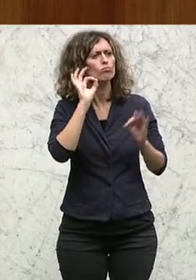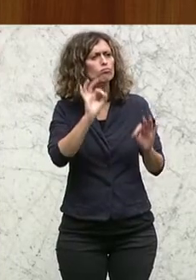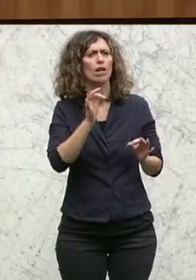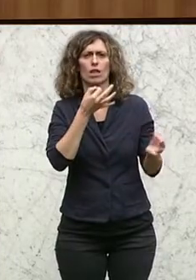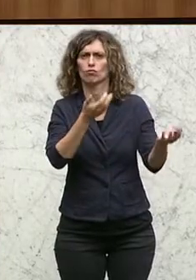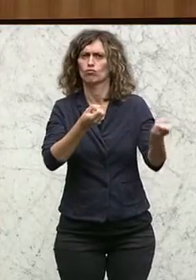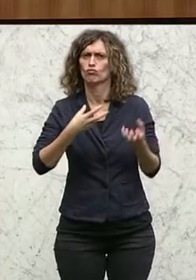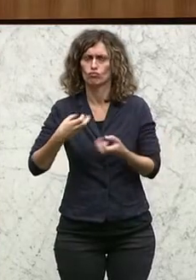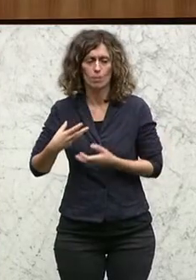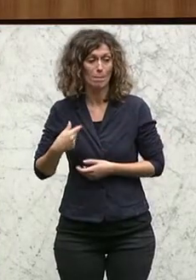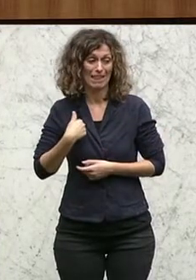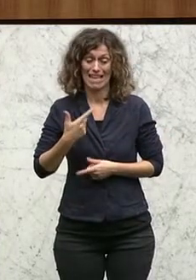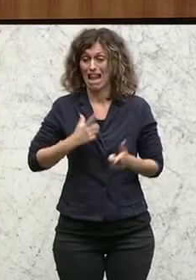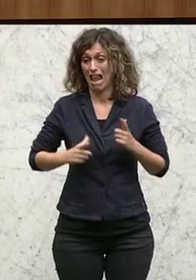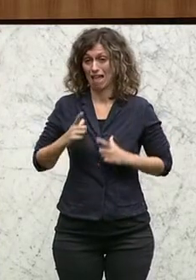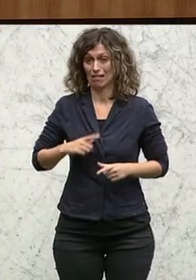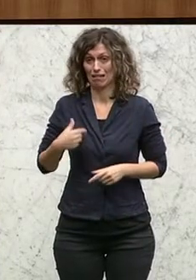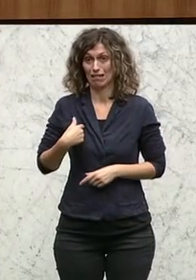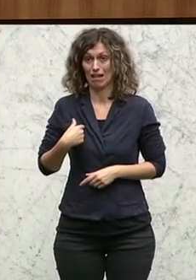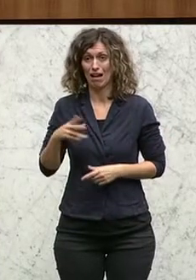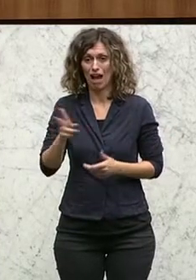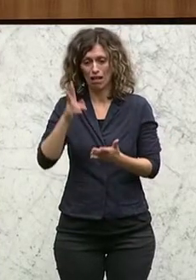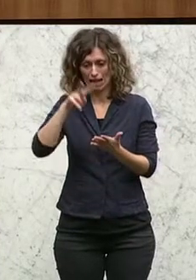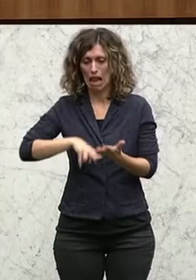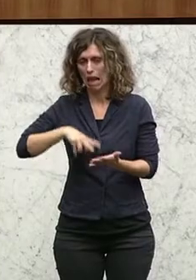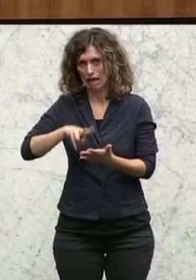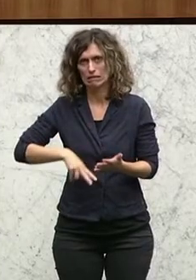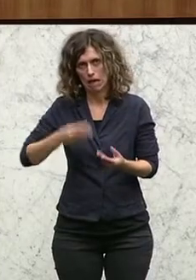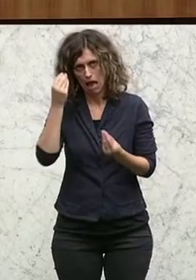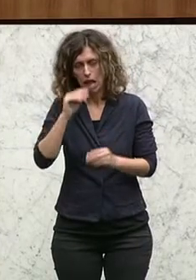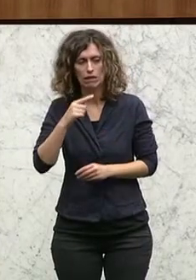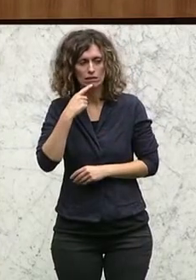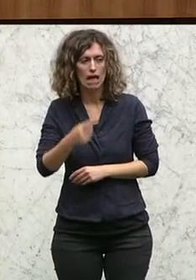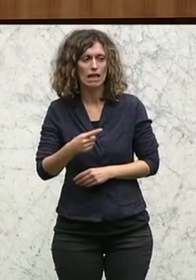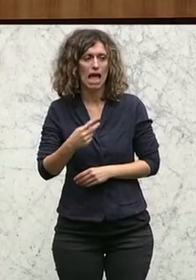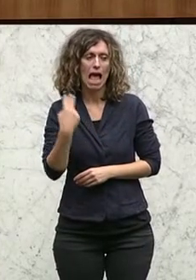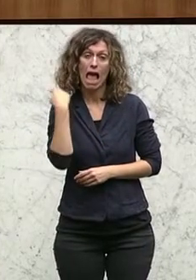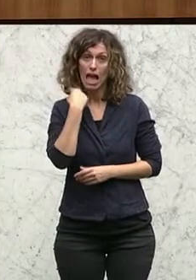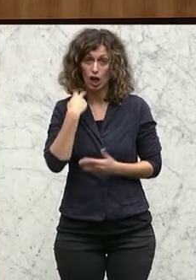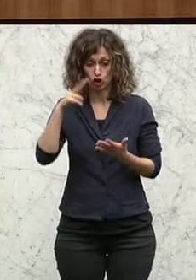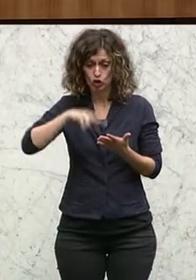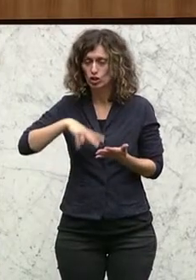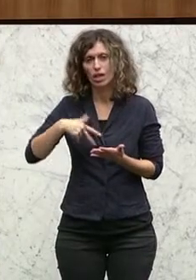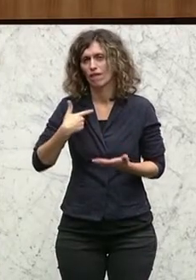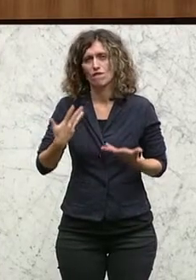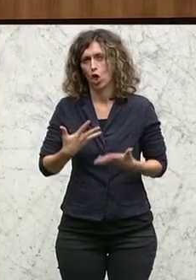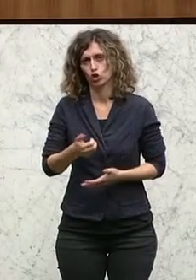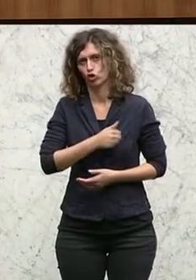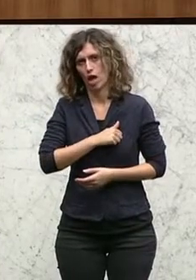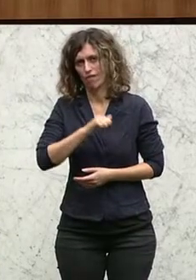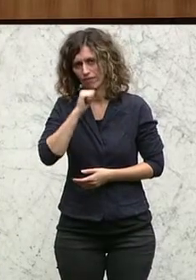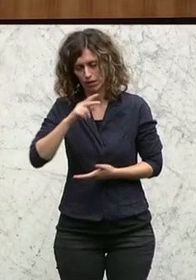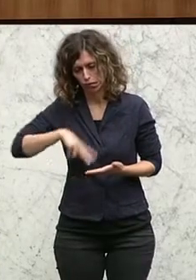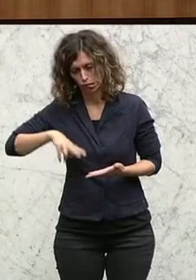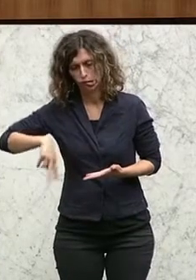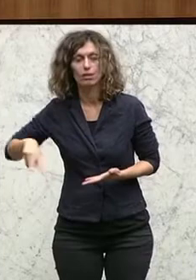nicht die Gelegenheit gehabt, mich einzulesen. Ich sage es aber ganz ehrlich, in Englisch hätte ich es wahrscheinlich nicht erbockt. Des